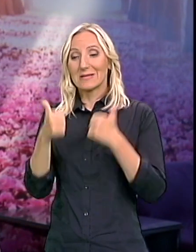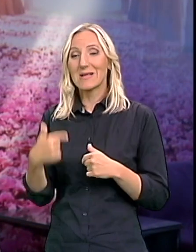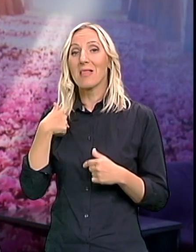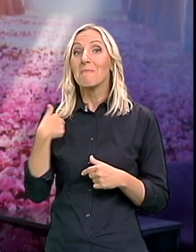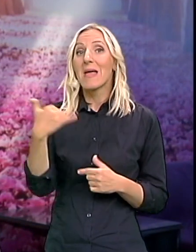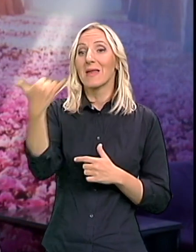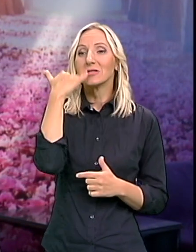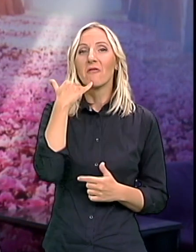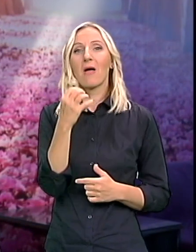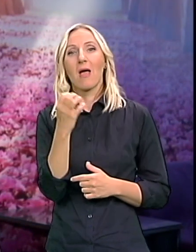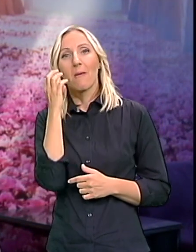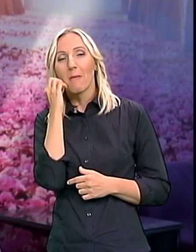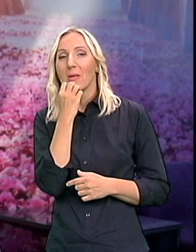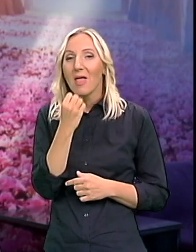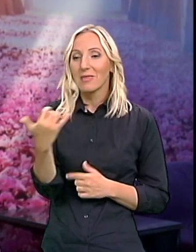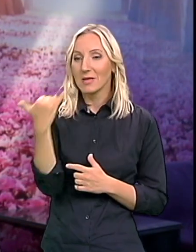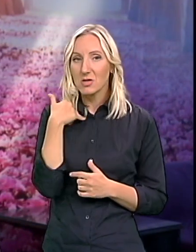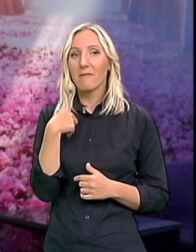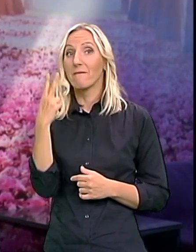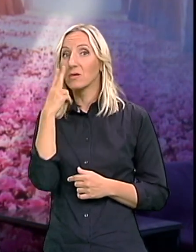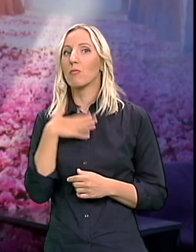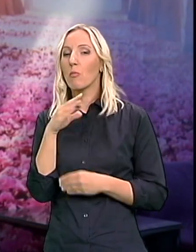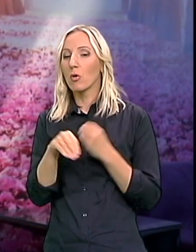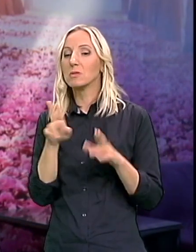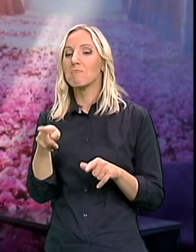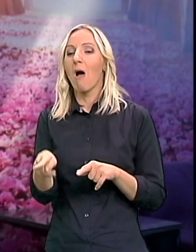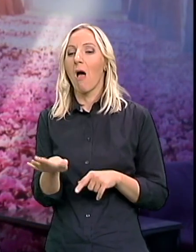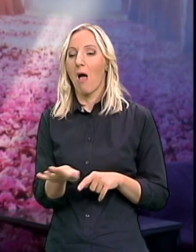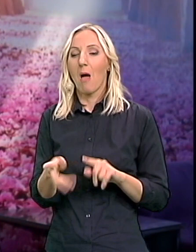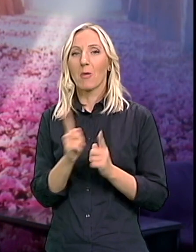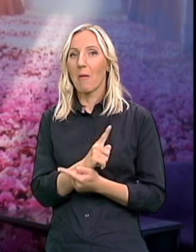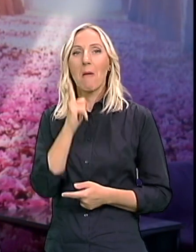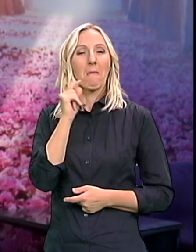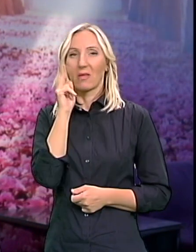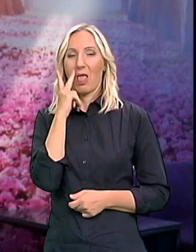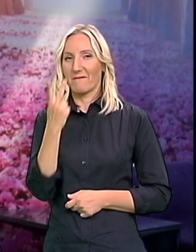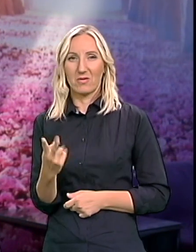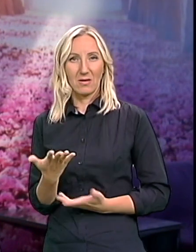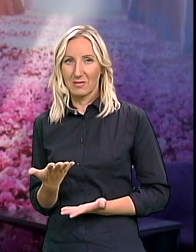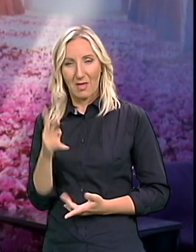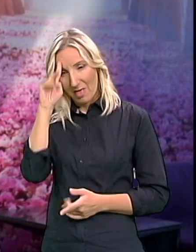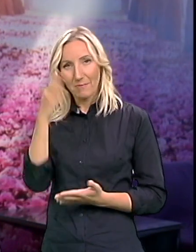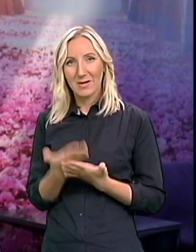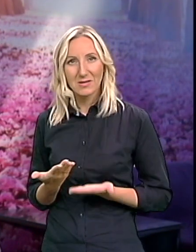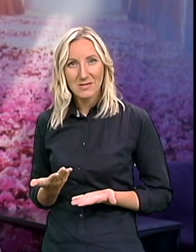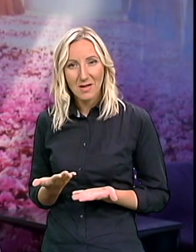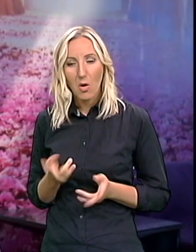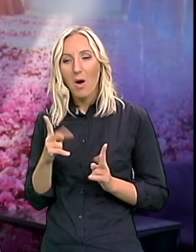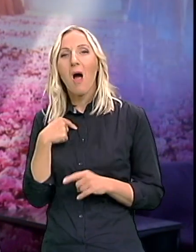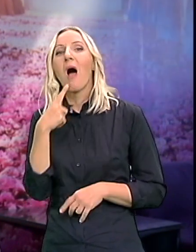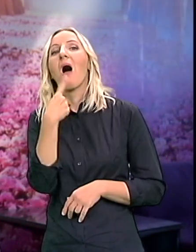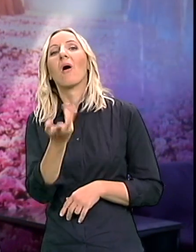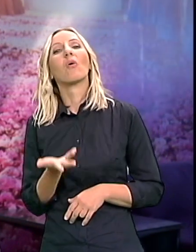Deke Pa kažu Pa znate šta Pa mi vidimo promeni I tako dalje Ali tata i mama Ne priznaju Pa kako da im